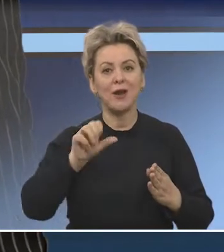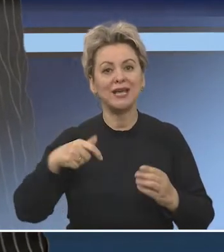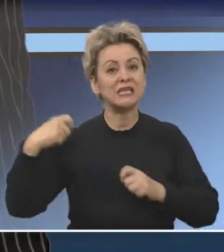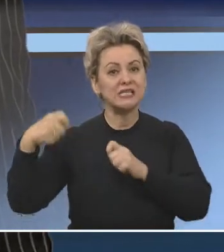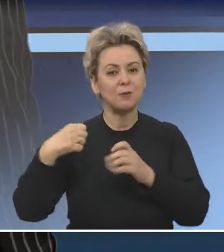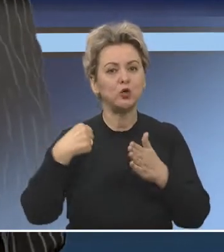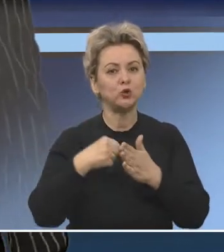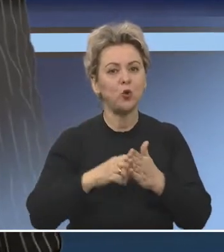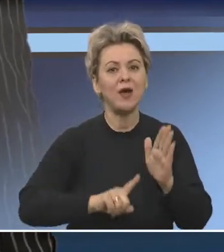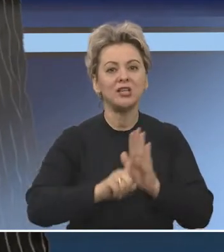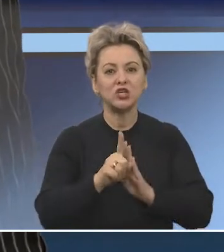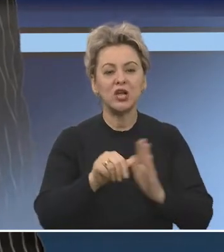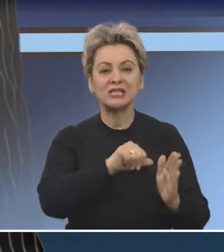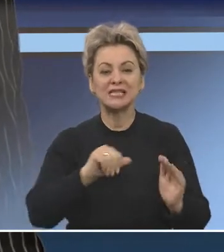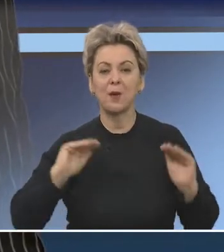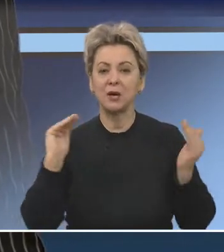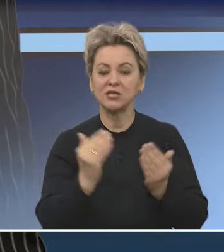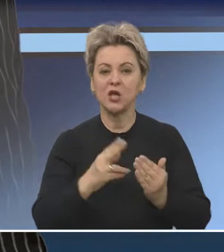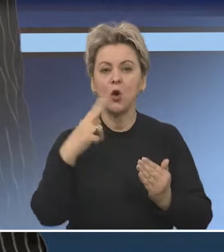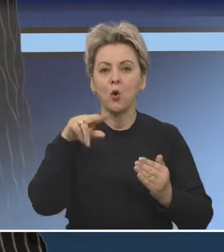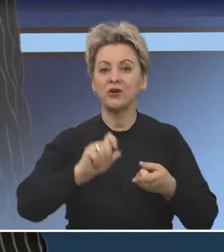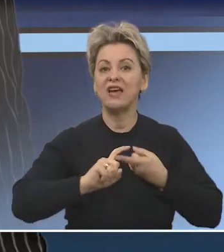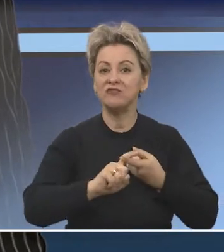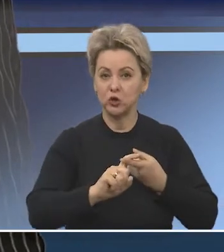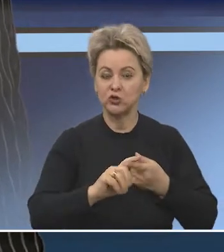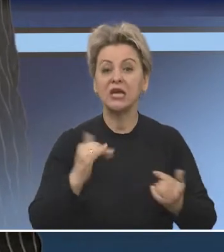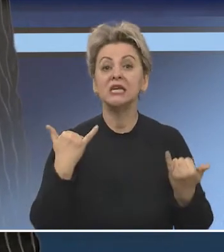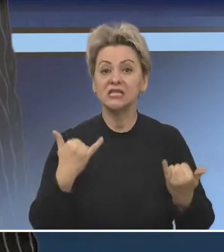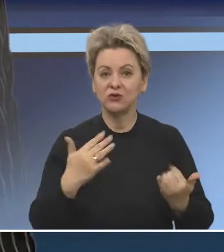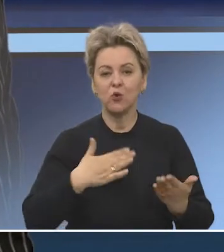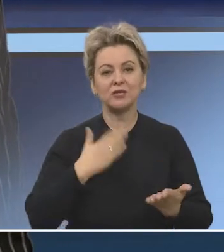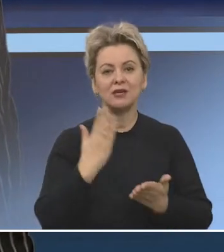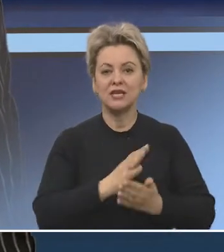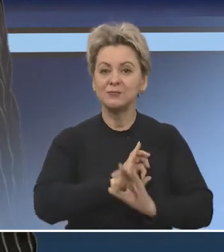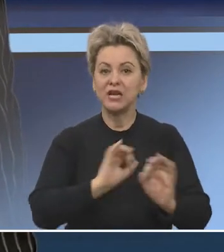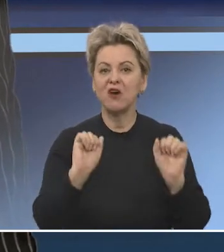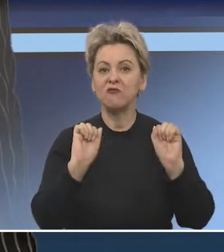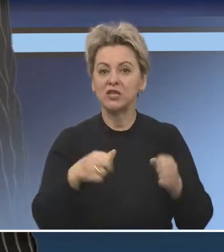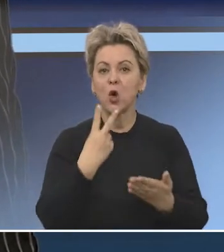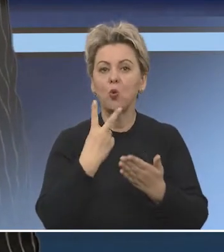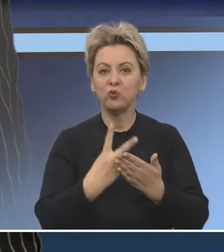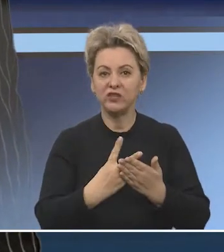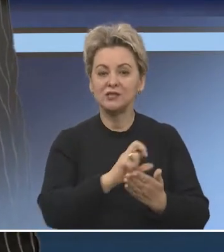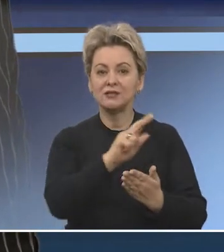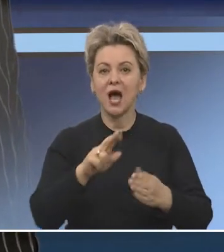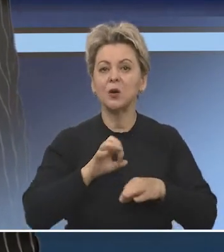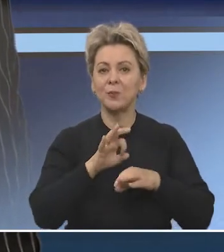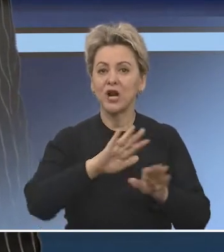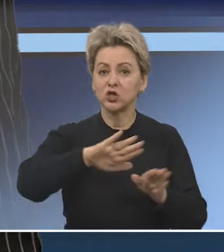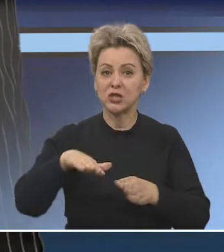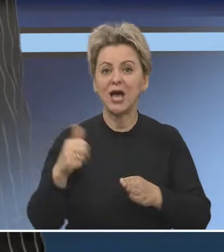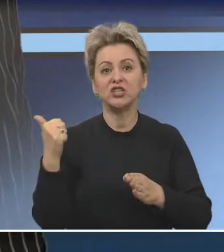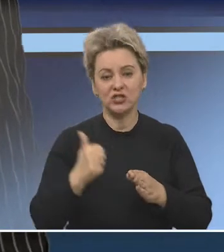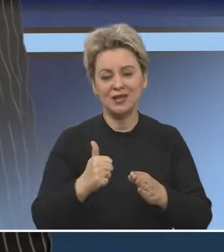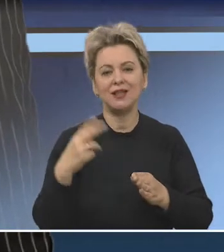наши коллеги снимали еще до введения режима самоизоляции по коронавирусу. Но зато сегодня у нас есть прекрасная возможность увидеть, как